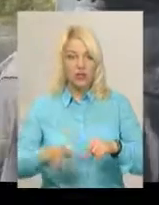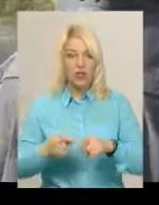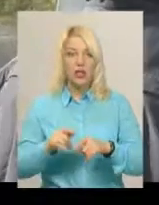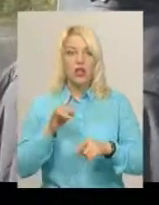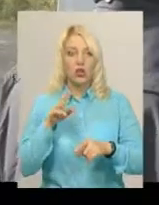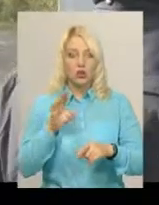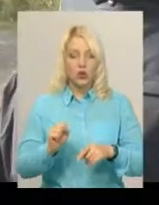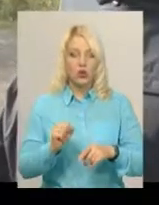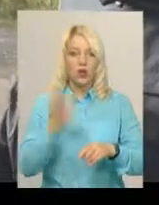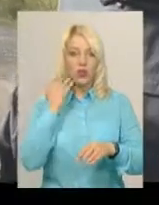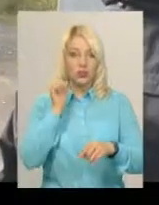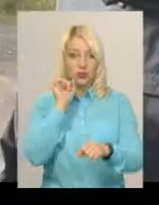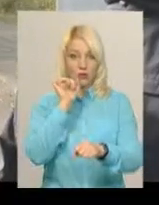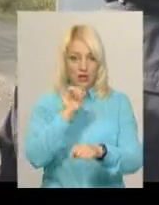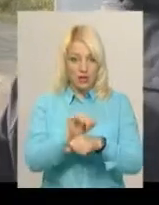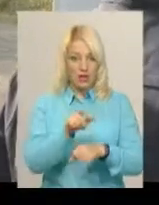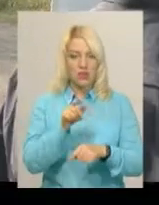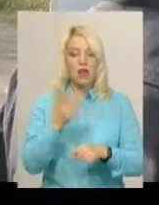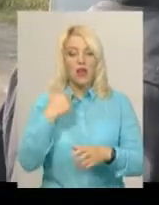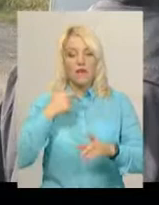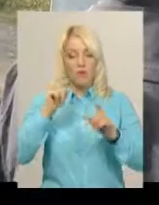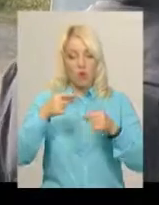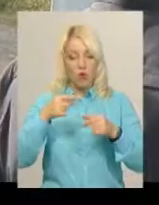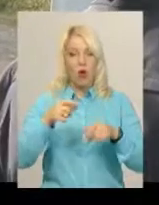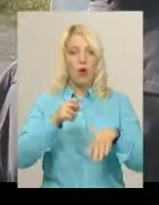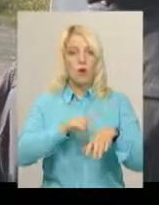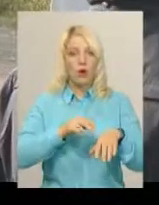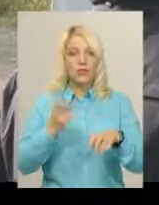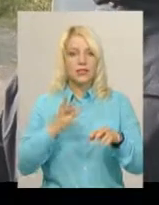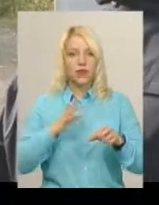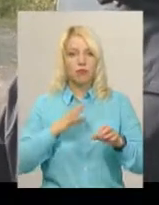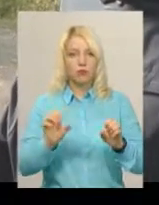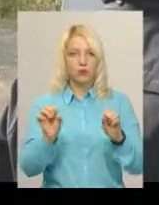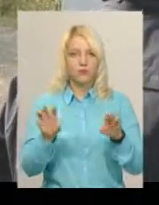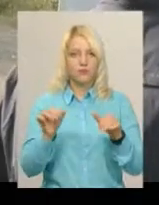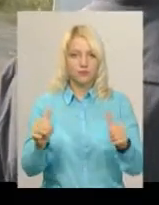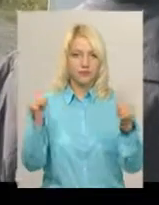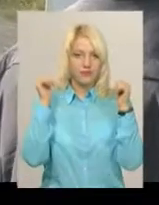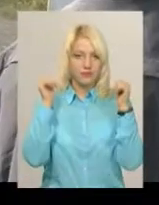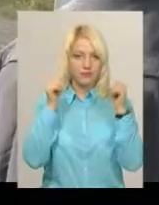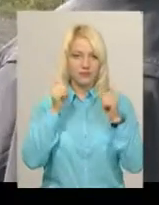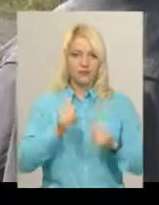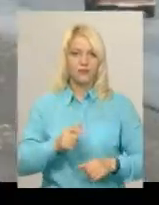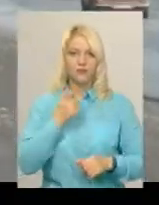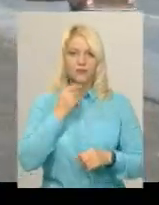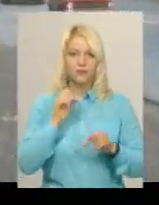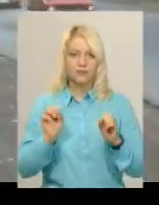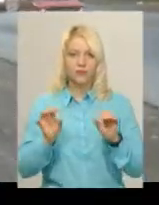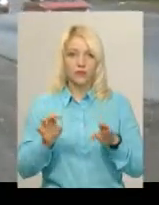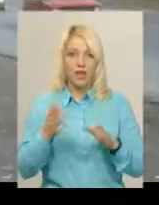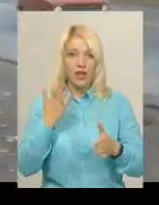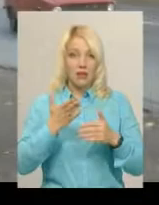вмикали. А також знаєте, що якщо ви зупинились на вимогу поліції, маєте ввімкнути аварійну світлову сигналізацію. За